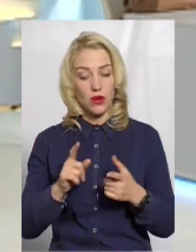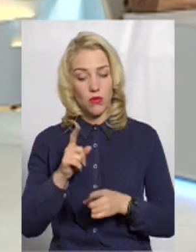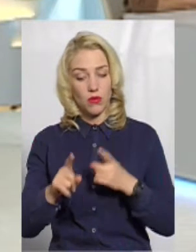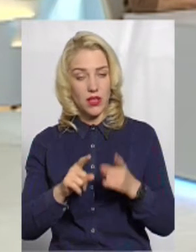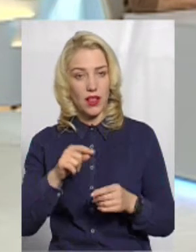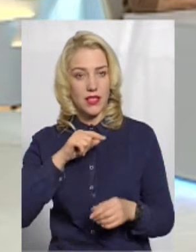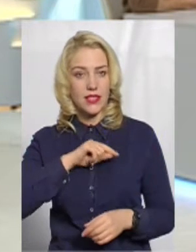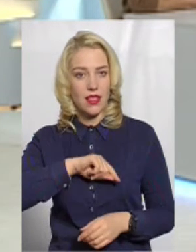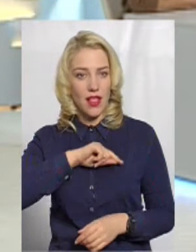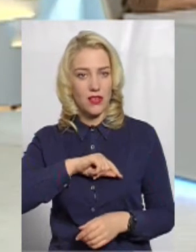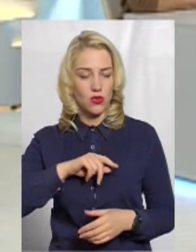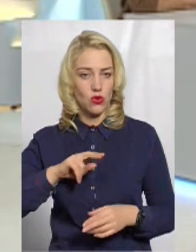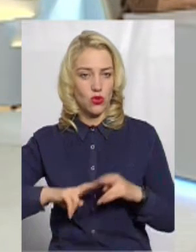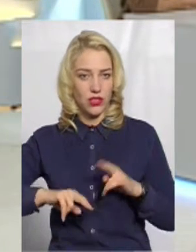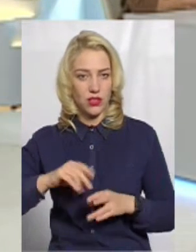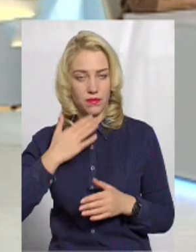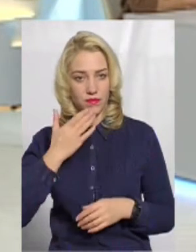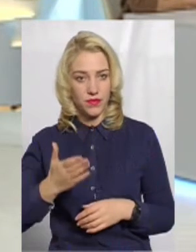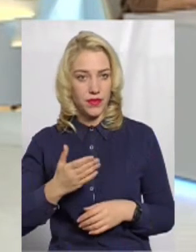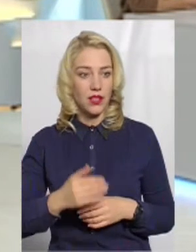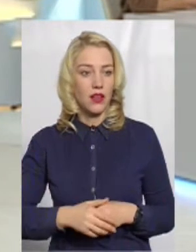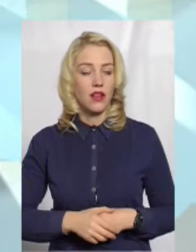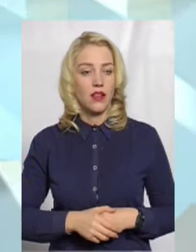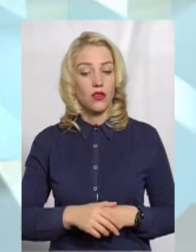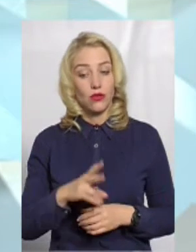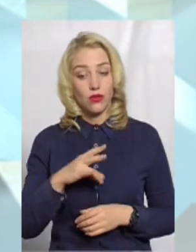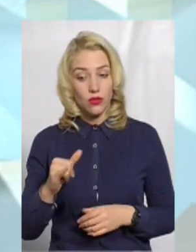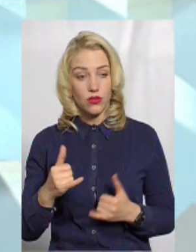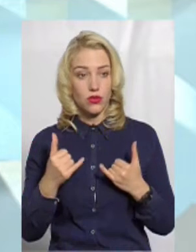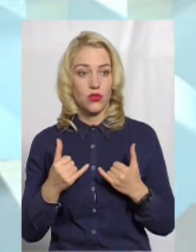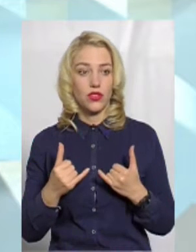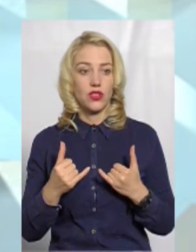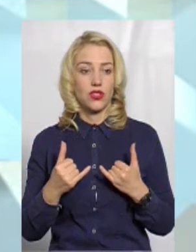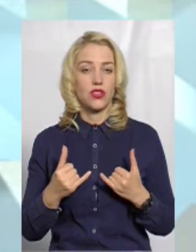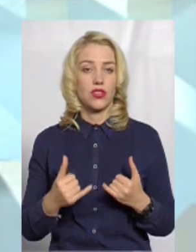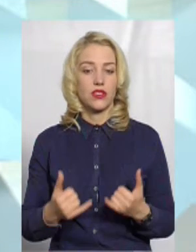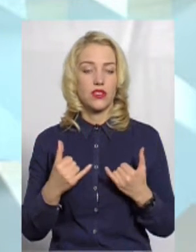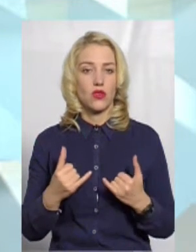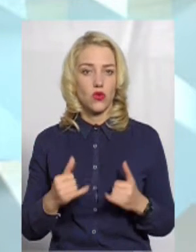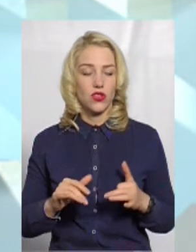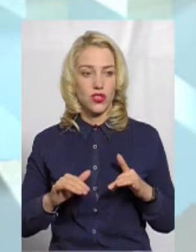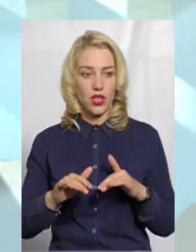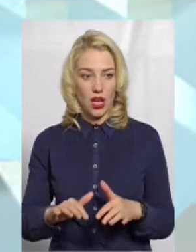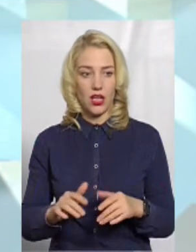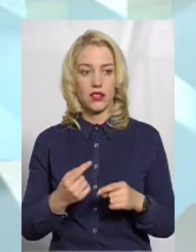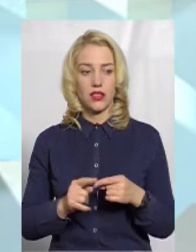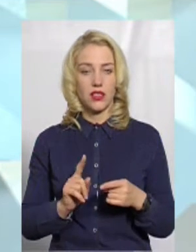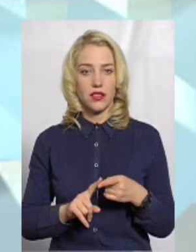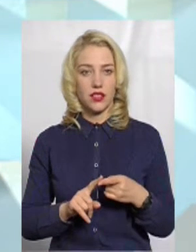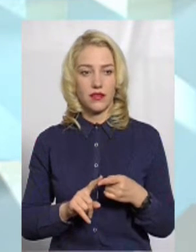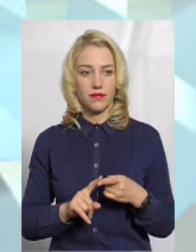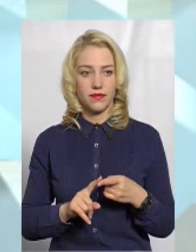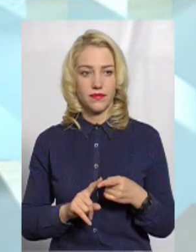настрої? Це є. Ну, сьогоднішня акція, це